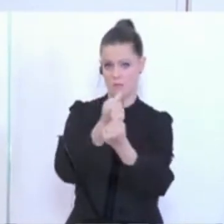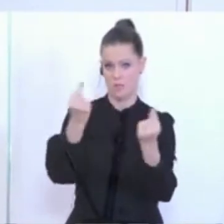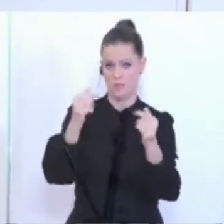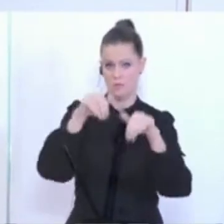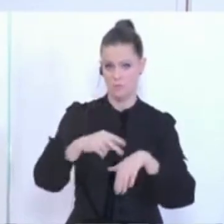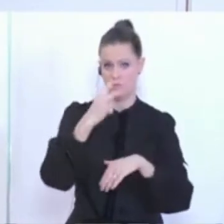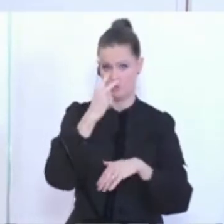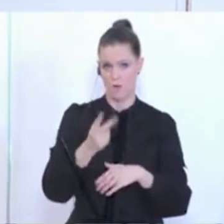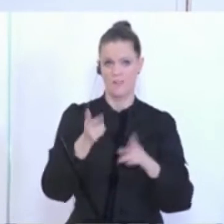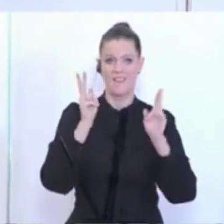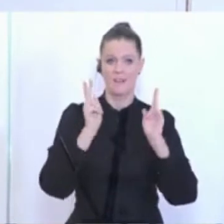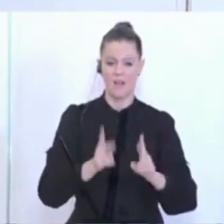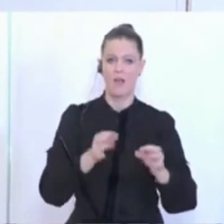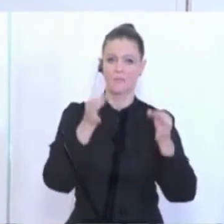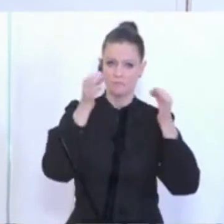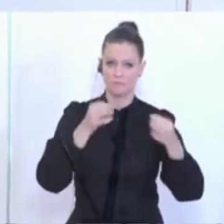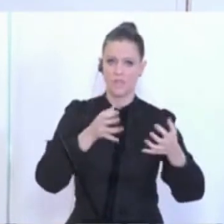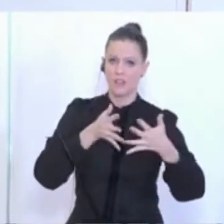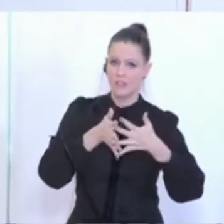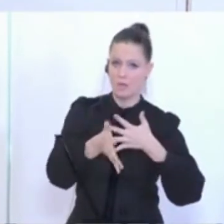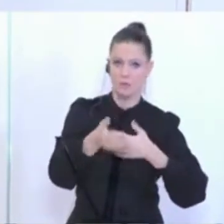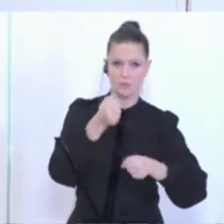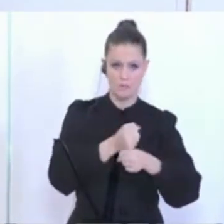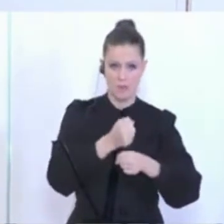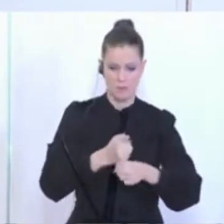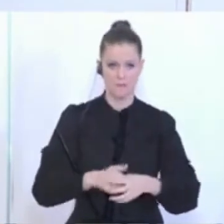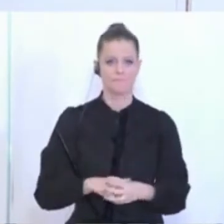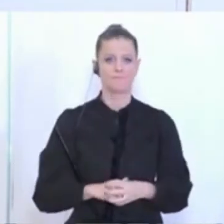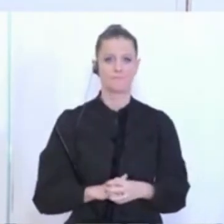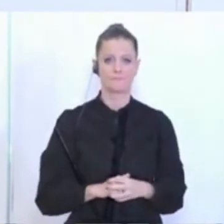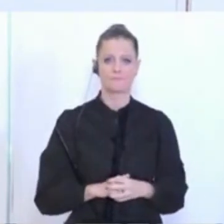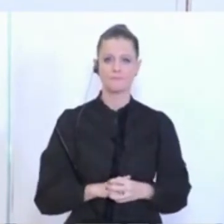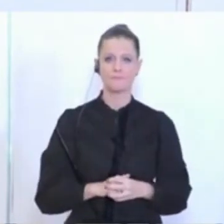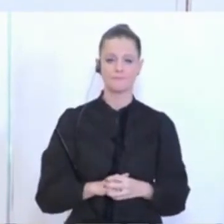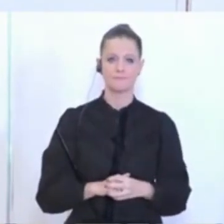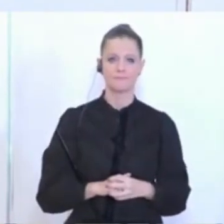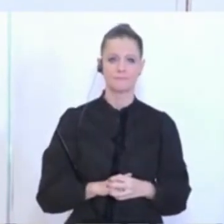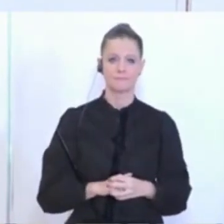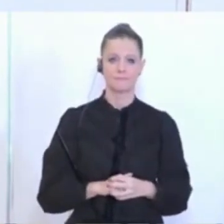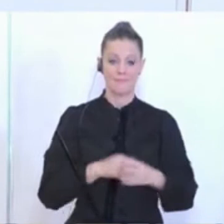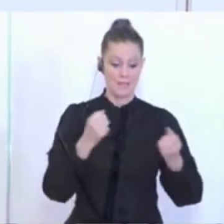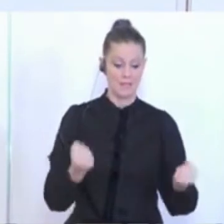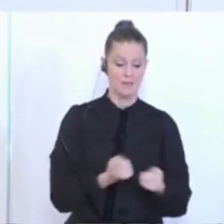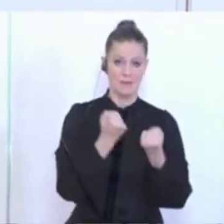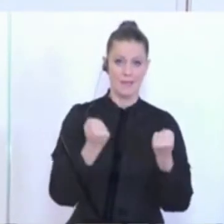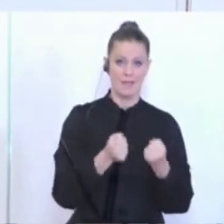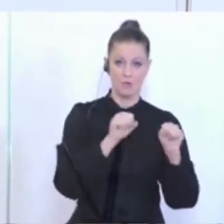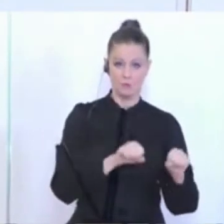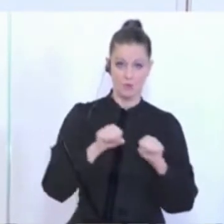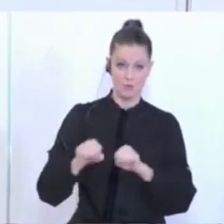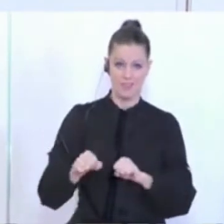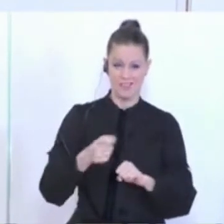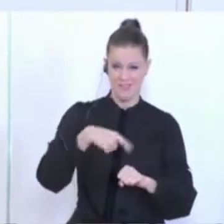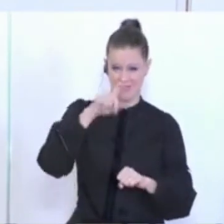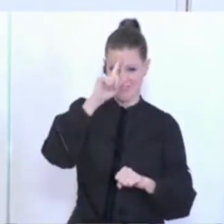um zu einer entsprechenden Diagnostik zu kommen. Was die Trainingsmöglichkeiten betrifft, wissen wir von